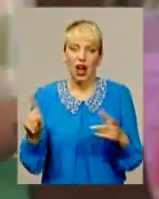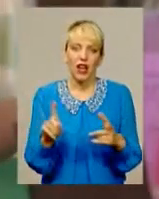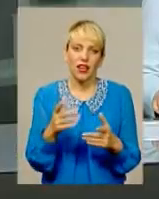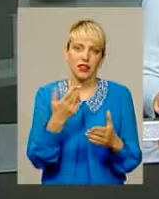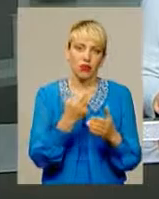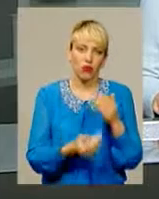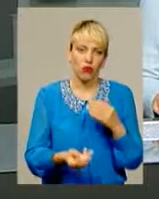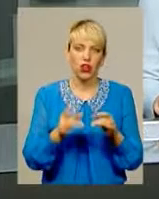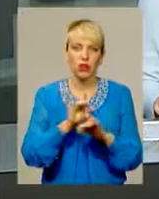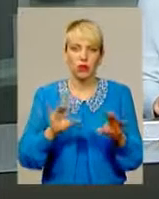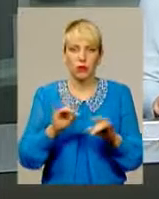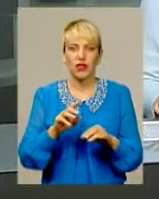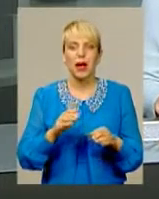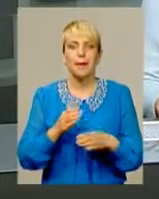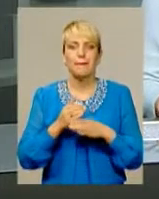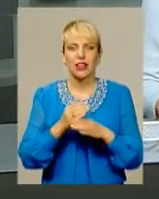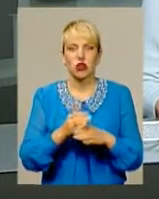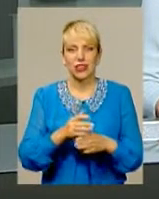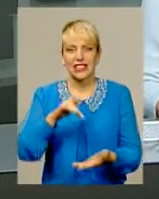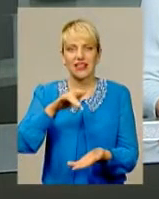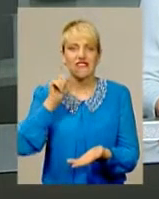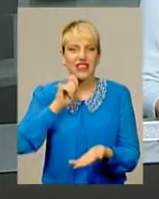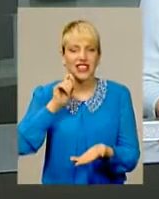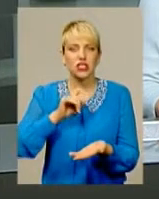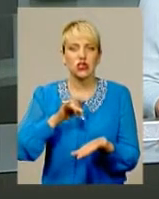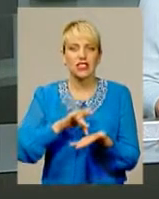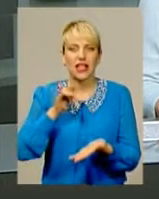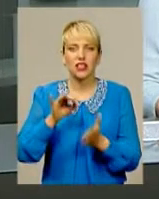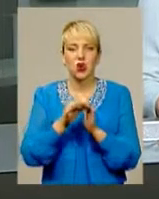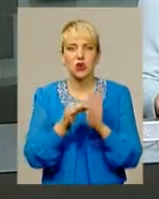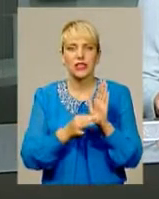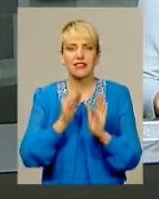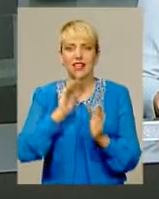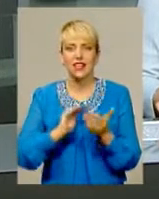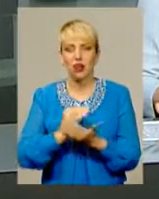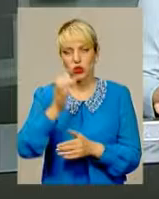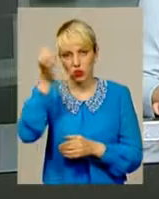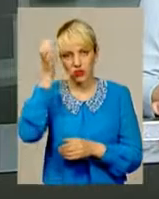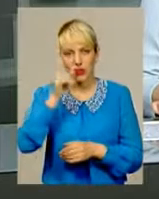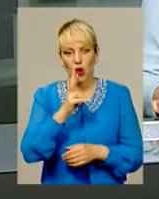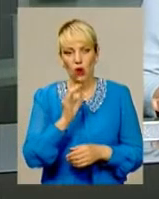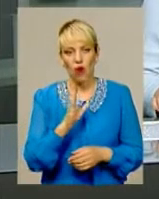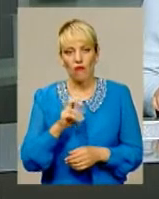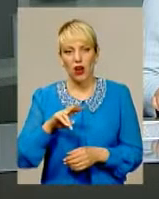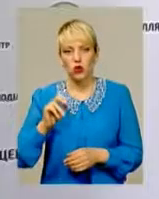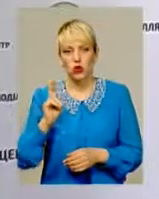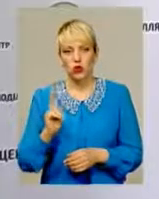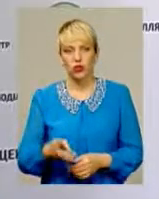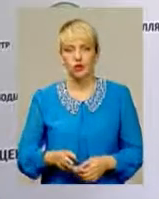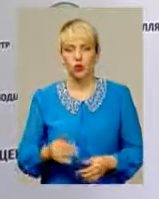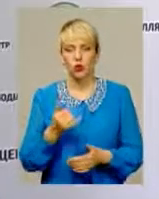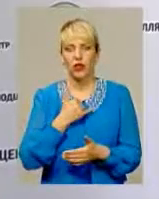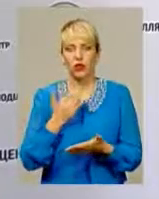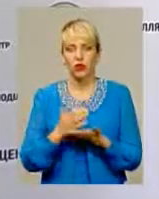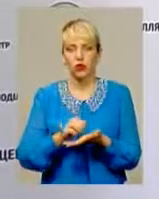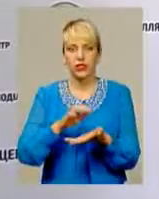нам розповіла методист Вінницького регіонального центру оцінювання якості освіти Ірина Ковальчук. У нас